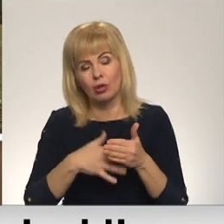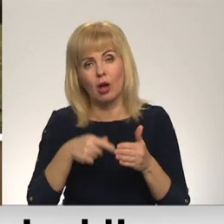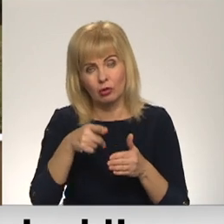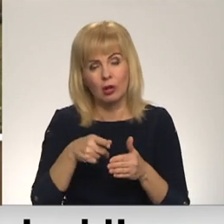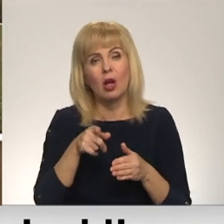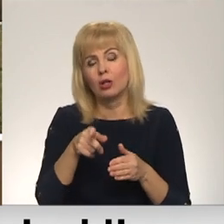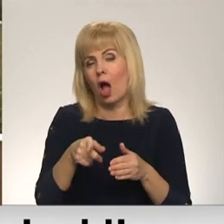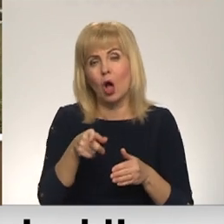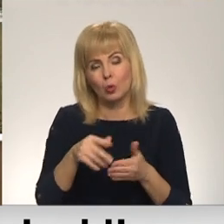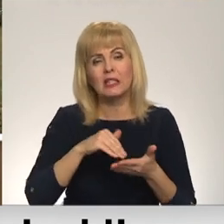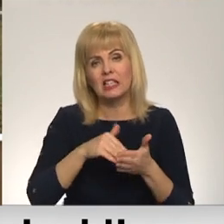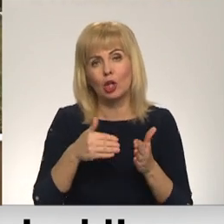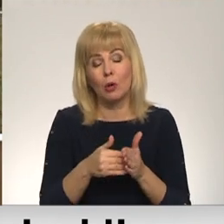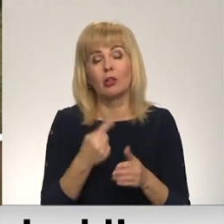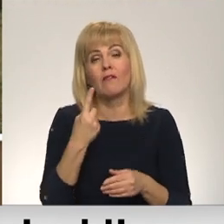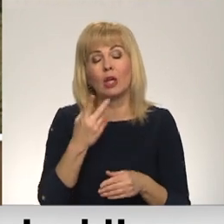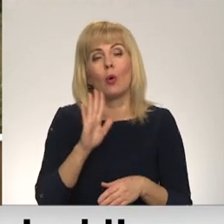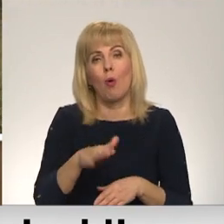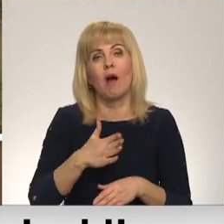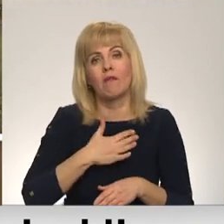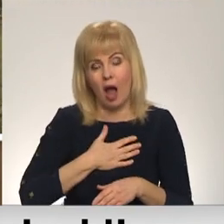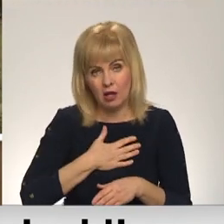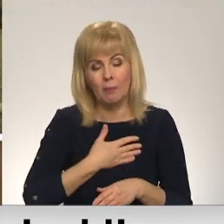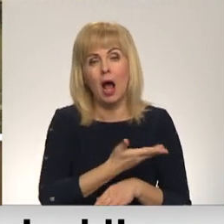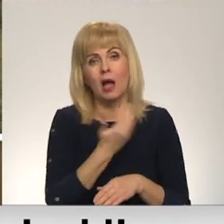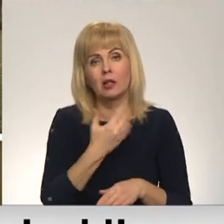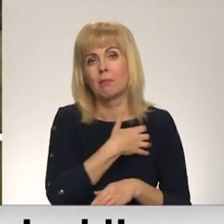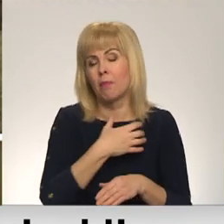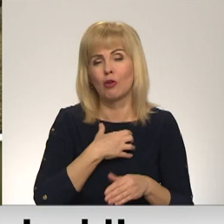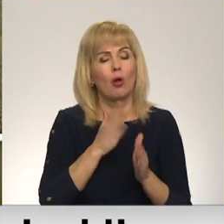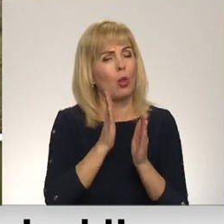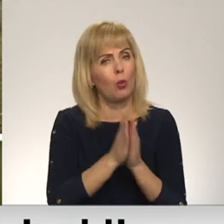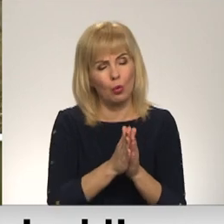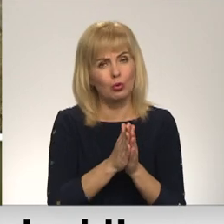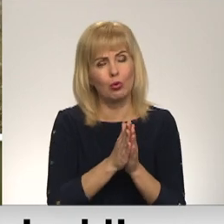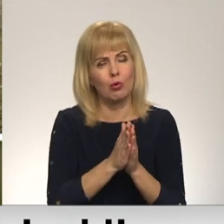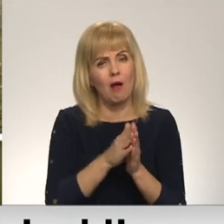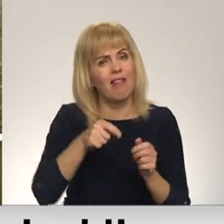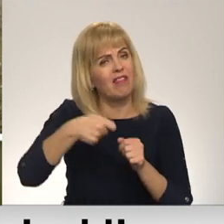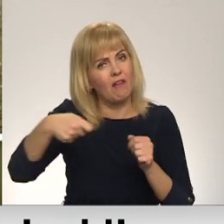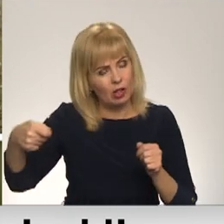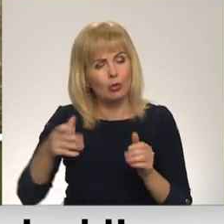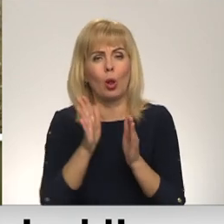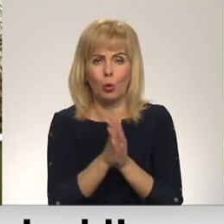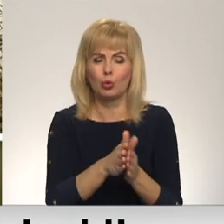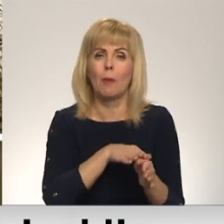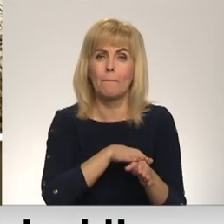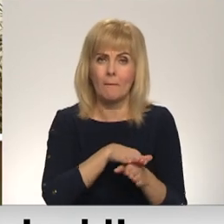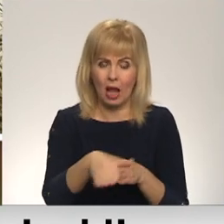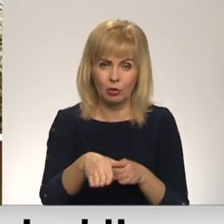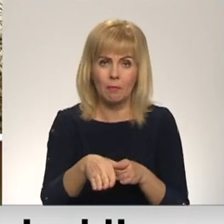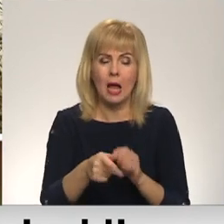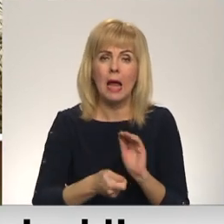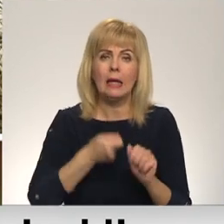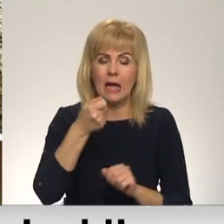to situāciju. Tas vienīgais, ko mēs no savas puses aicinājām, ir pašvaldība nevilcināties ar šo lēmumu, pildīt, iesniegties